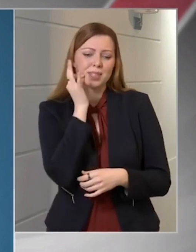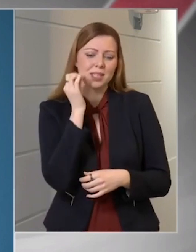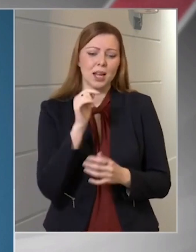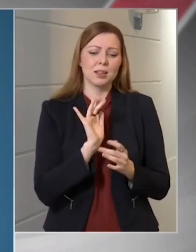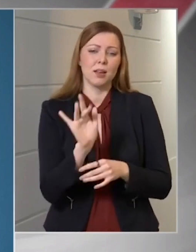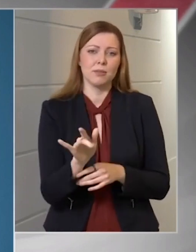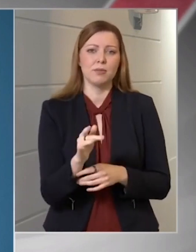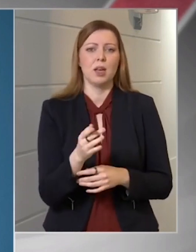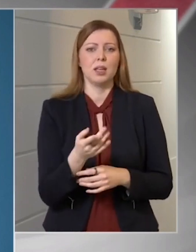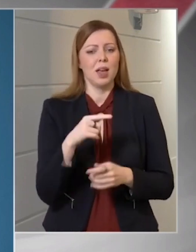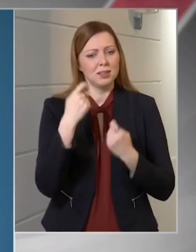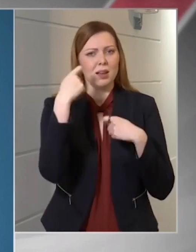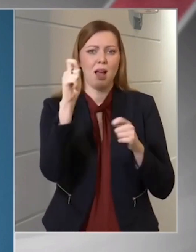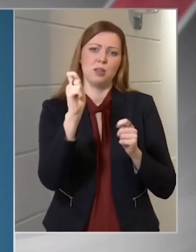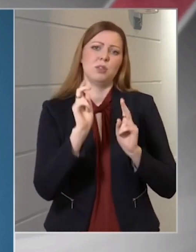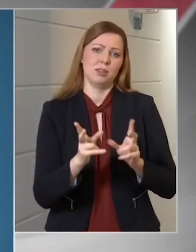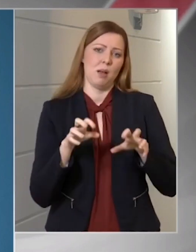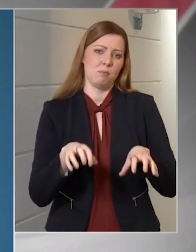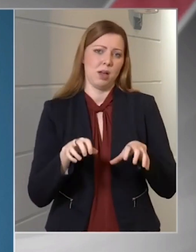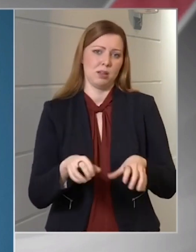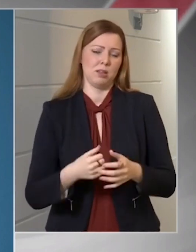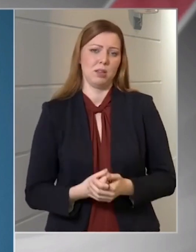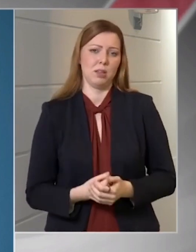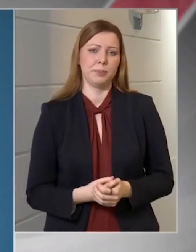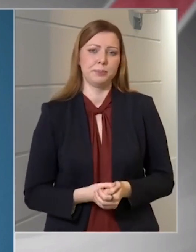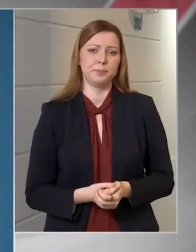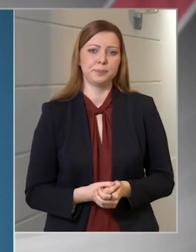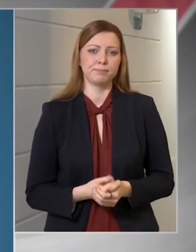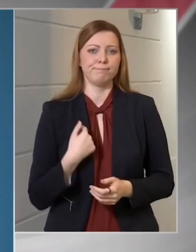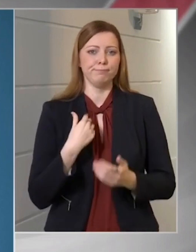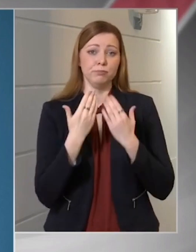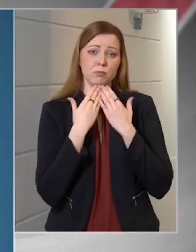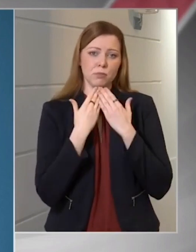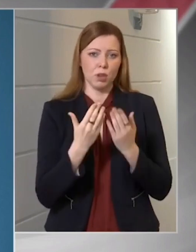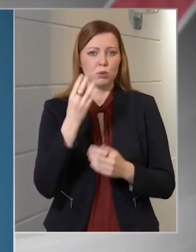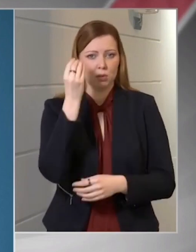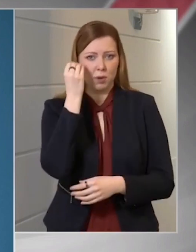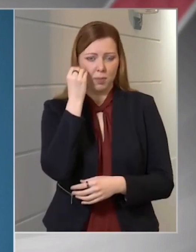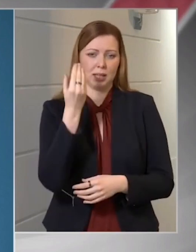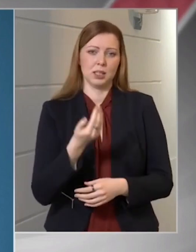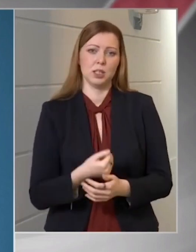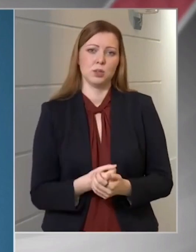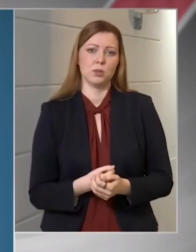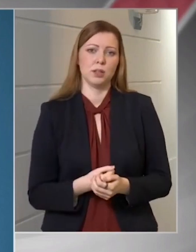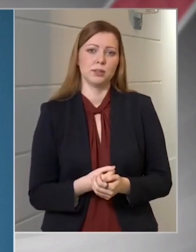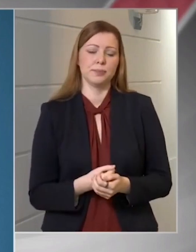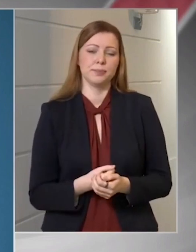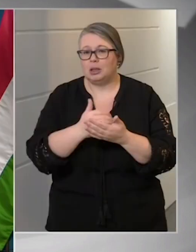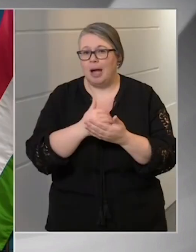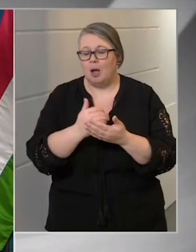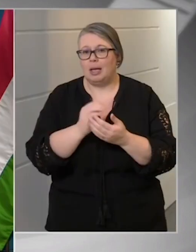érkezéskor kötelező felvenni. Az egészségügyi intézményekben nem megoldható a textilmaszkok tisztítása.